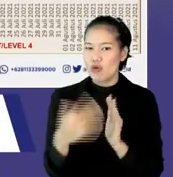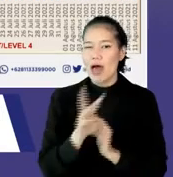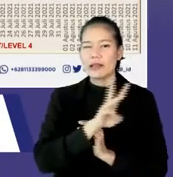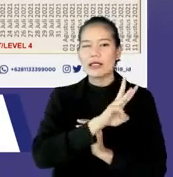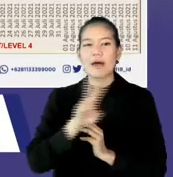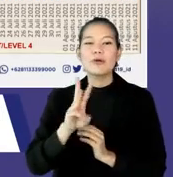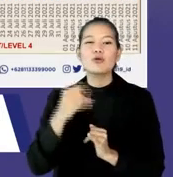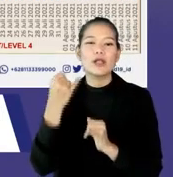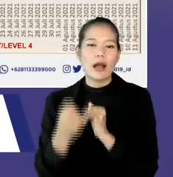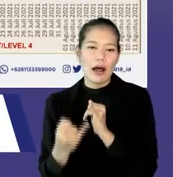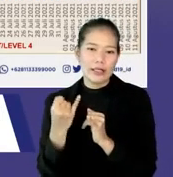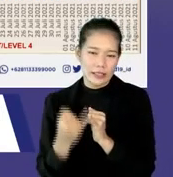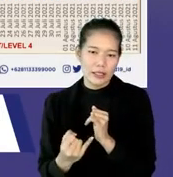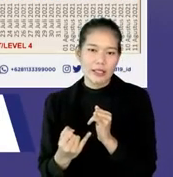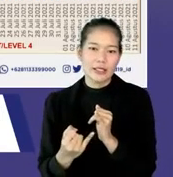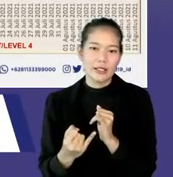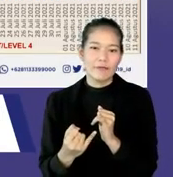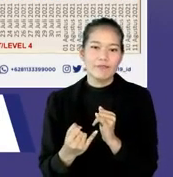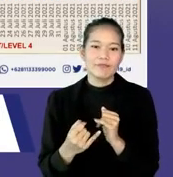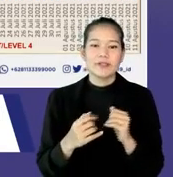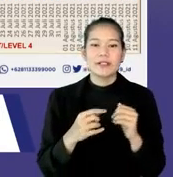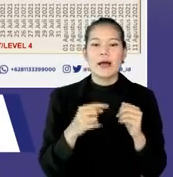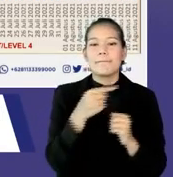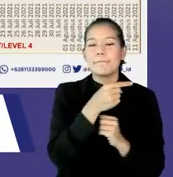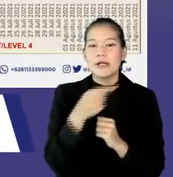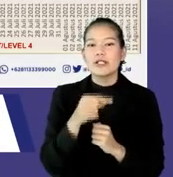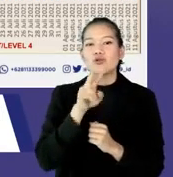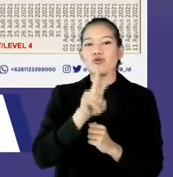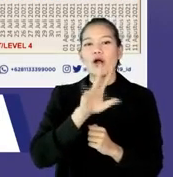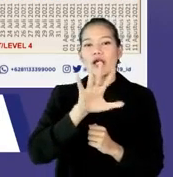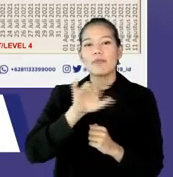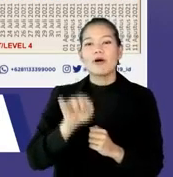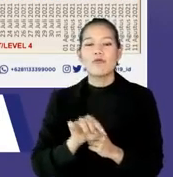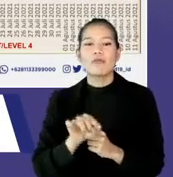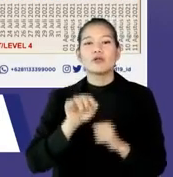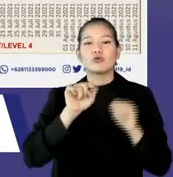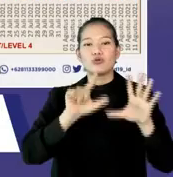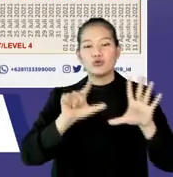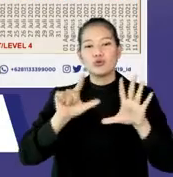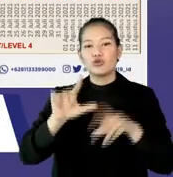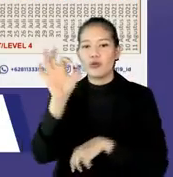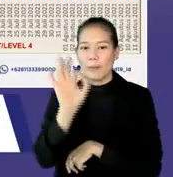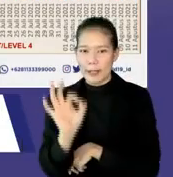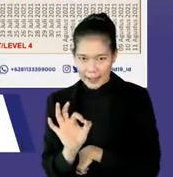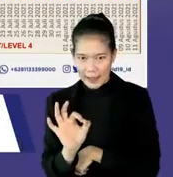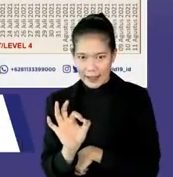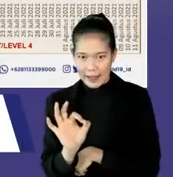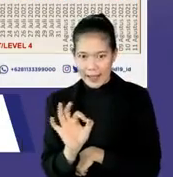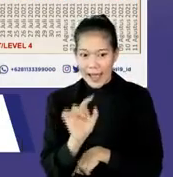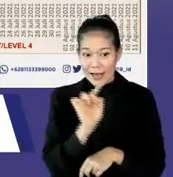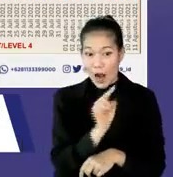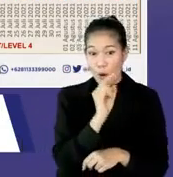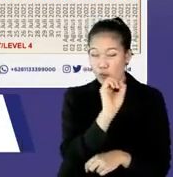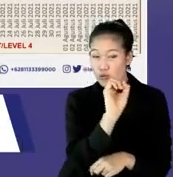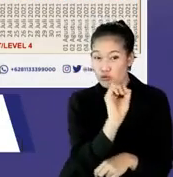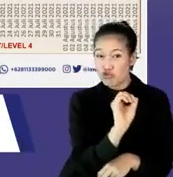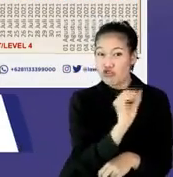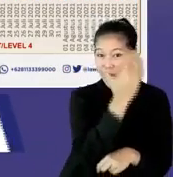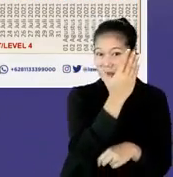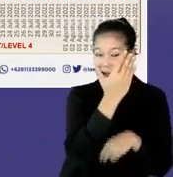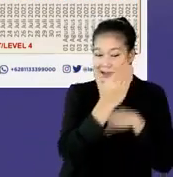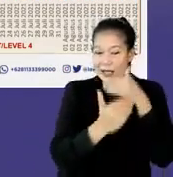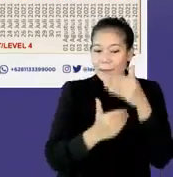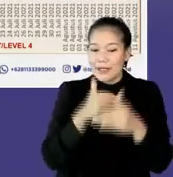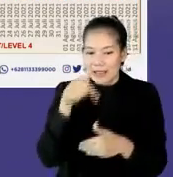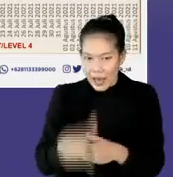terakhir ini sudah mampu menurunkan minus 25,77 persen dari puncak. Dari puncak kita sudah